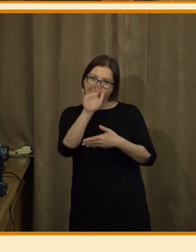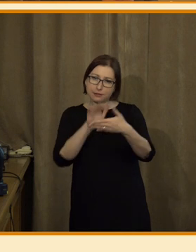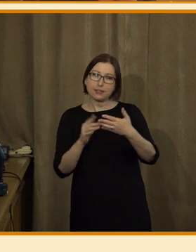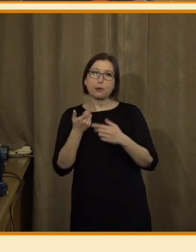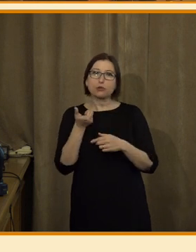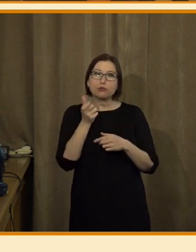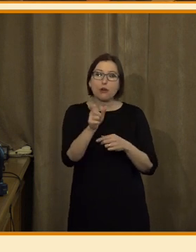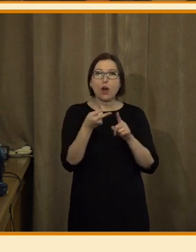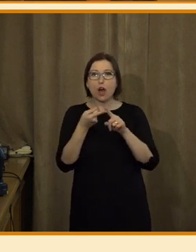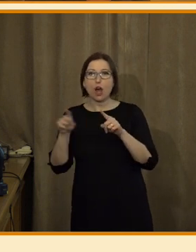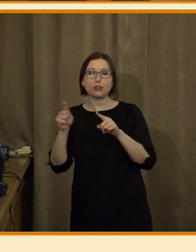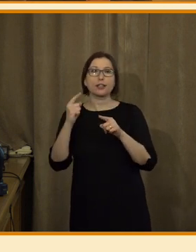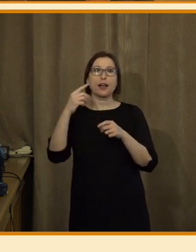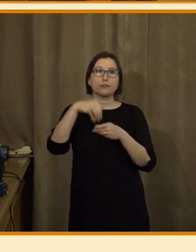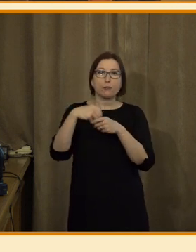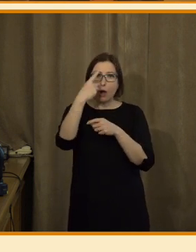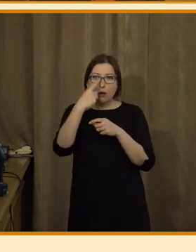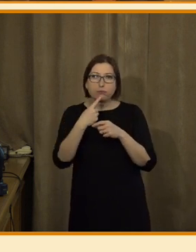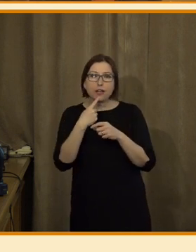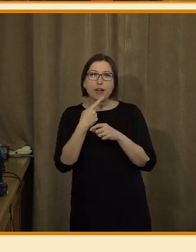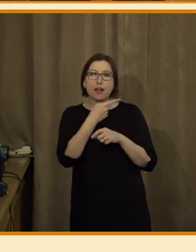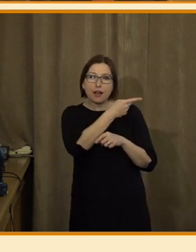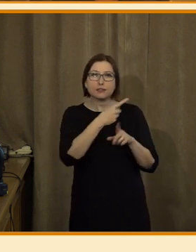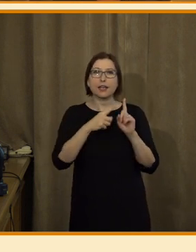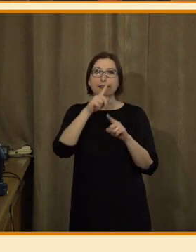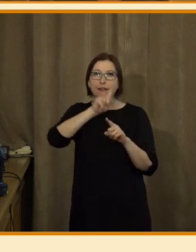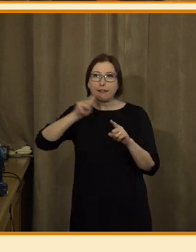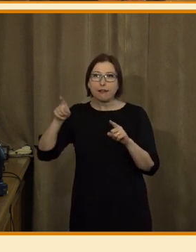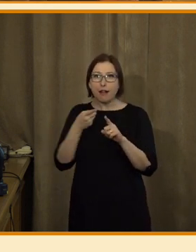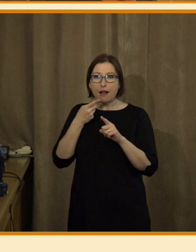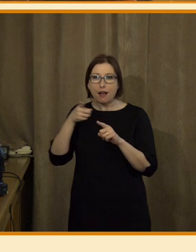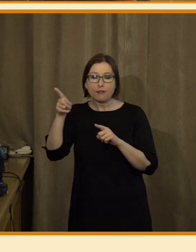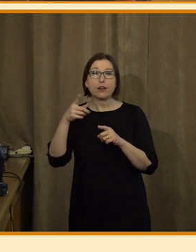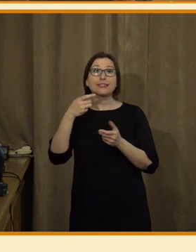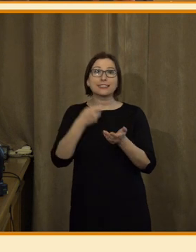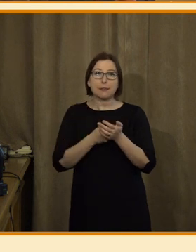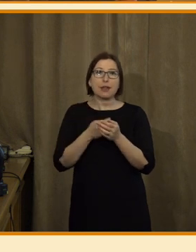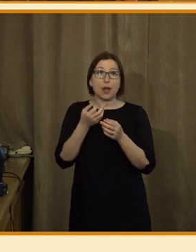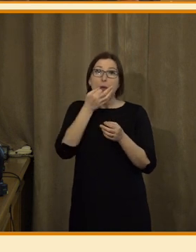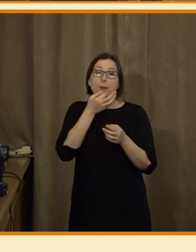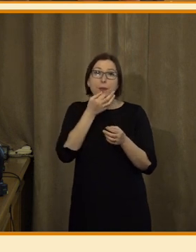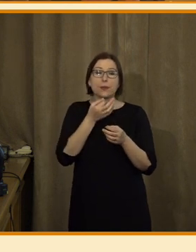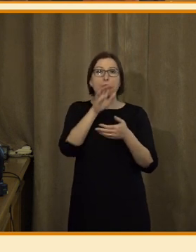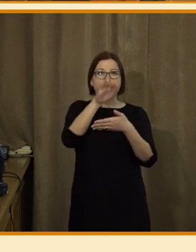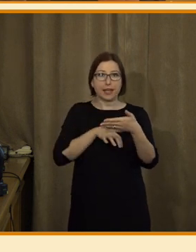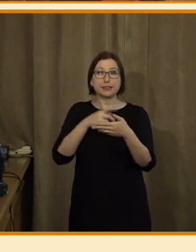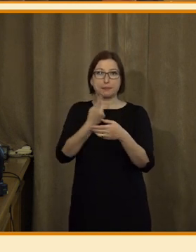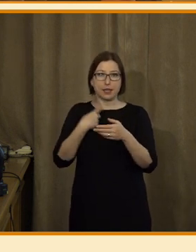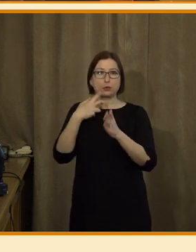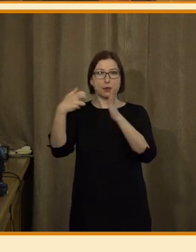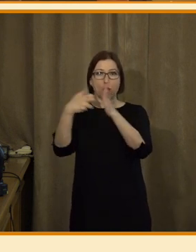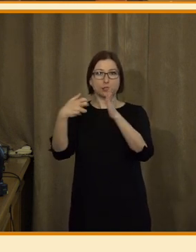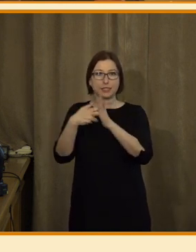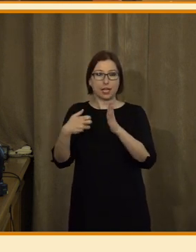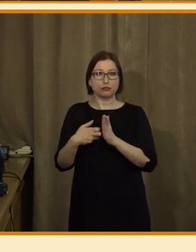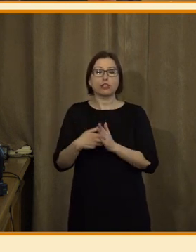výrazy nebo odkazy na to, je na obrázku třeba, co je v grafu atd. Takže nelze to hýt takhle. Proto to musíme upravovat. Zatím to